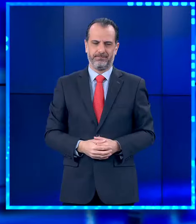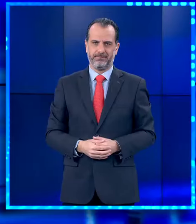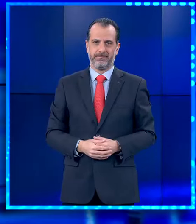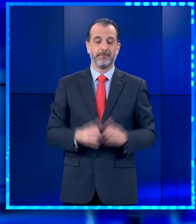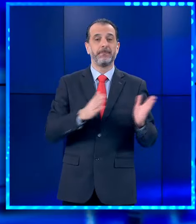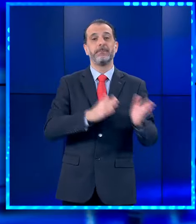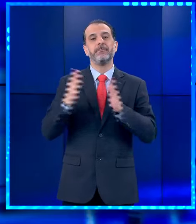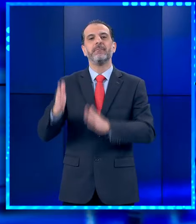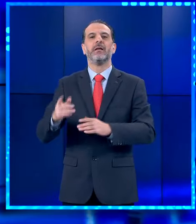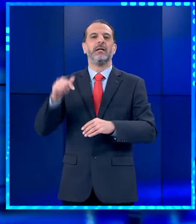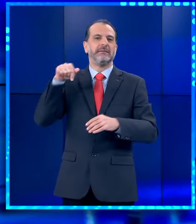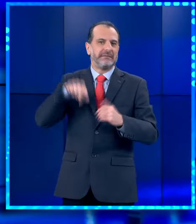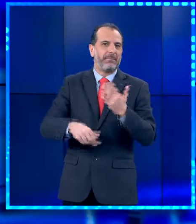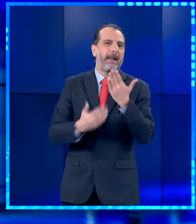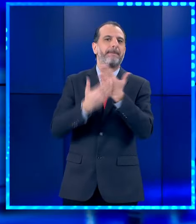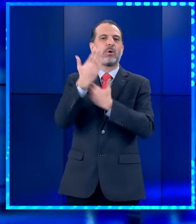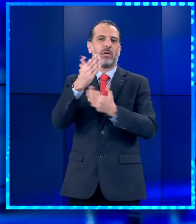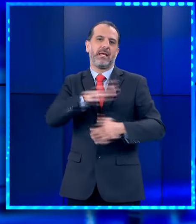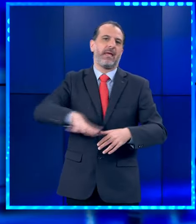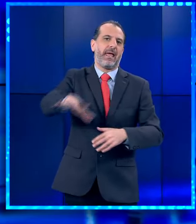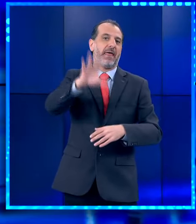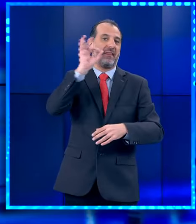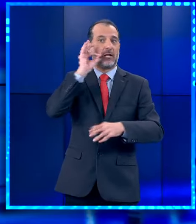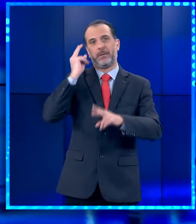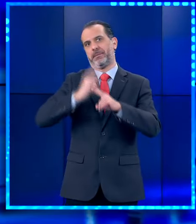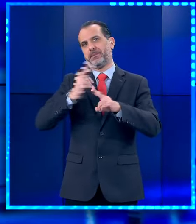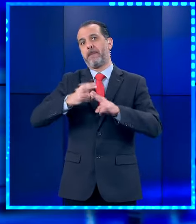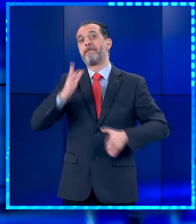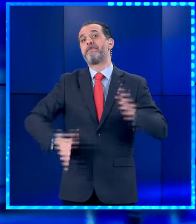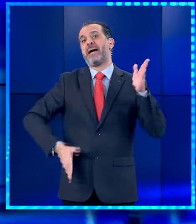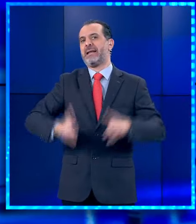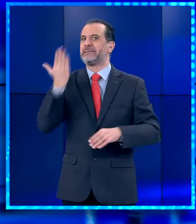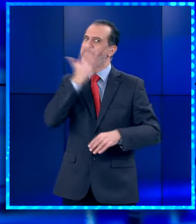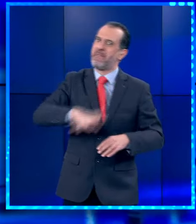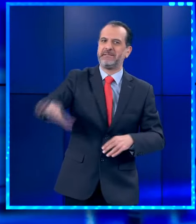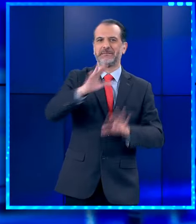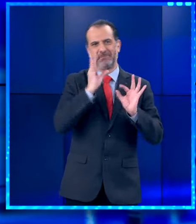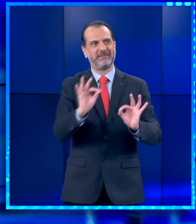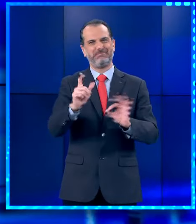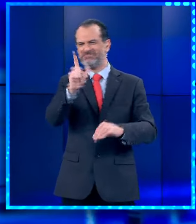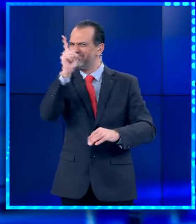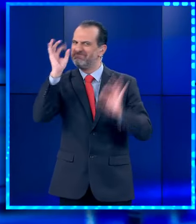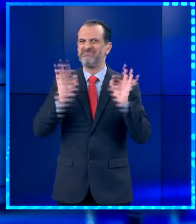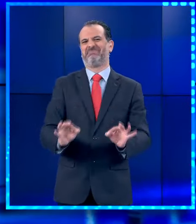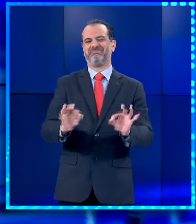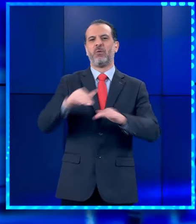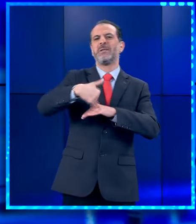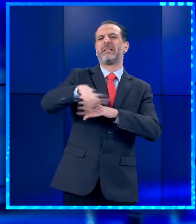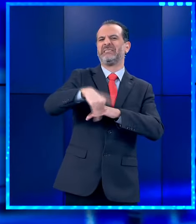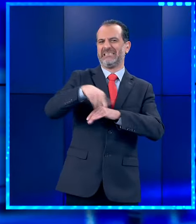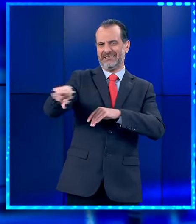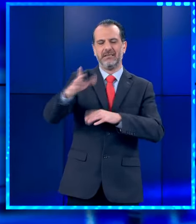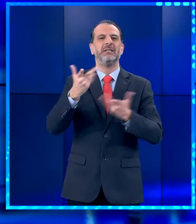Τα νιάτα πλημμύρισαν σήμερα τους δρόμους της Θεσσαλονίκης. Με περηφάνεια, οι μαθητές των σχολείων παρήλασαν στην οδό της Μισκή,